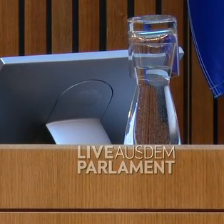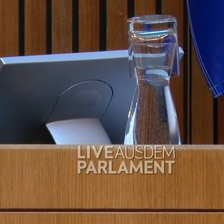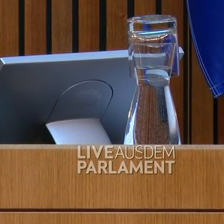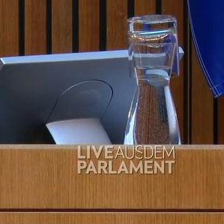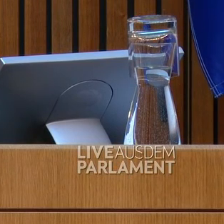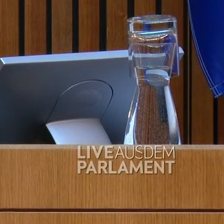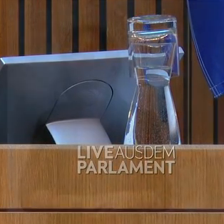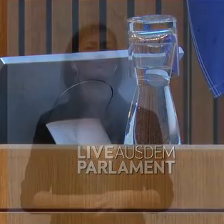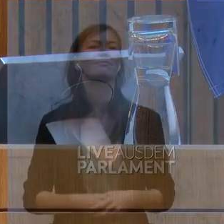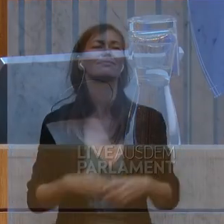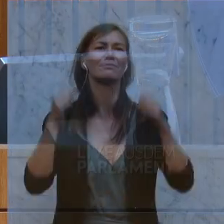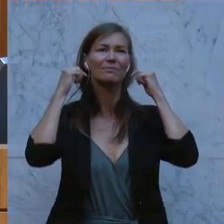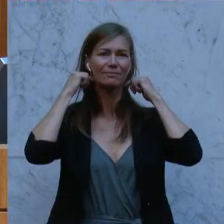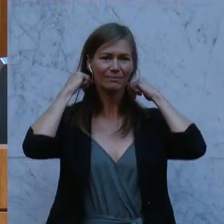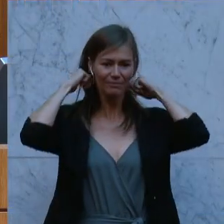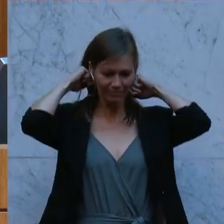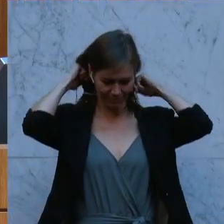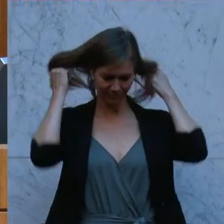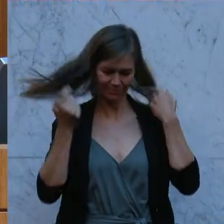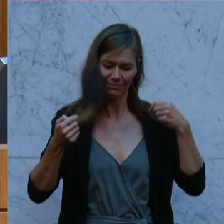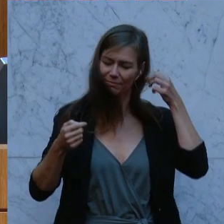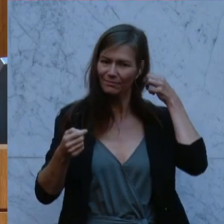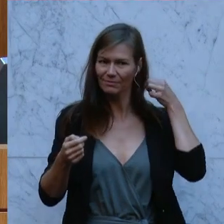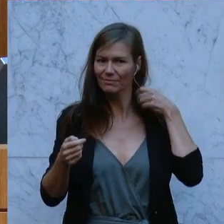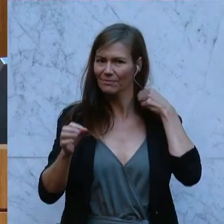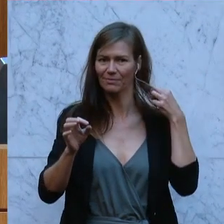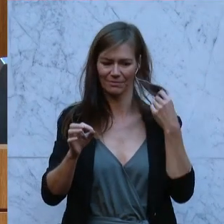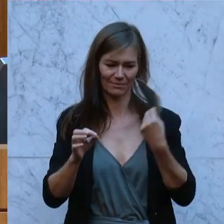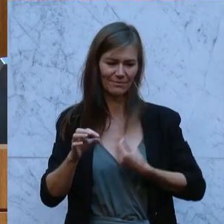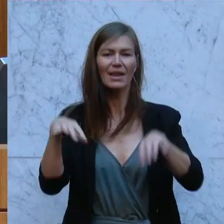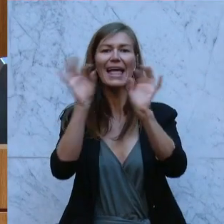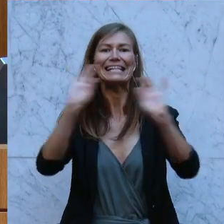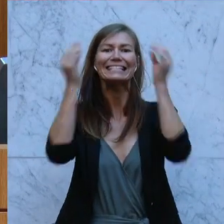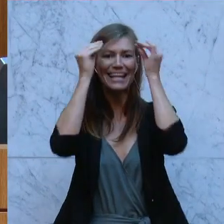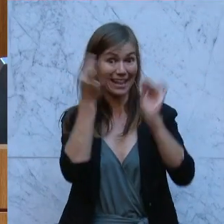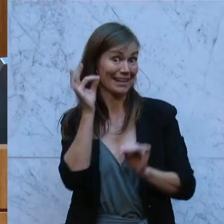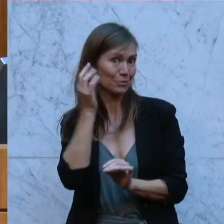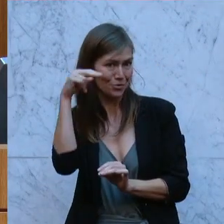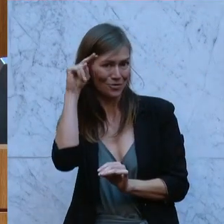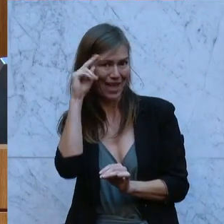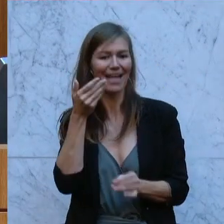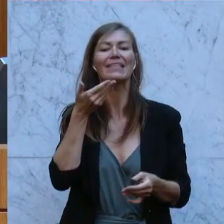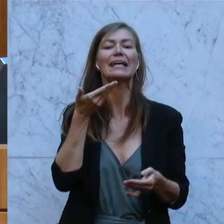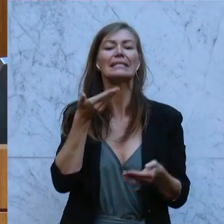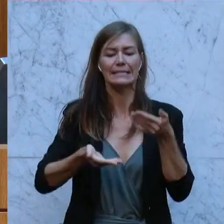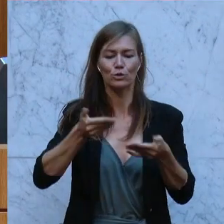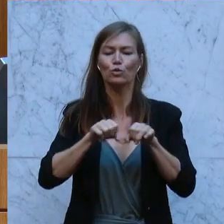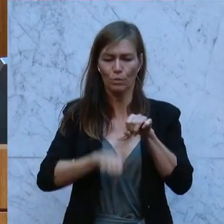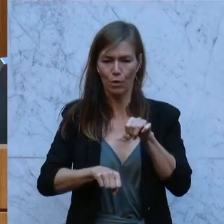Meine sehr geehrten Damen und Herren, ich darf die unterbrochene Sitzung wieder aufnehmen.